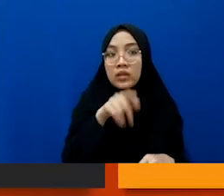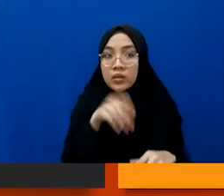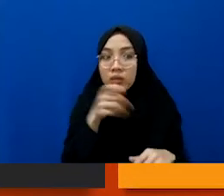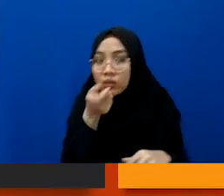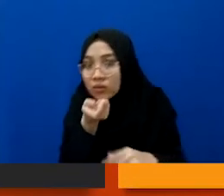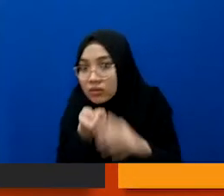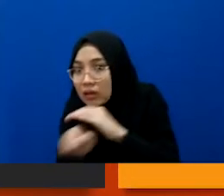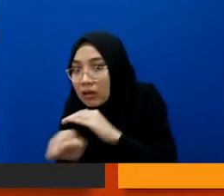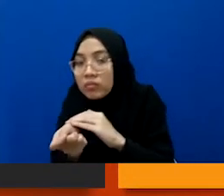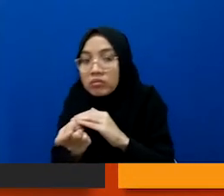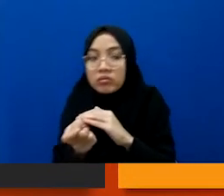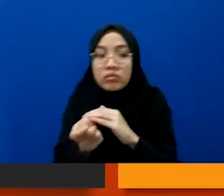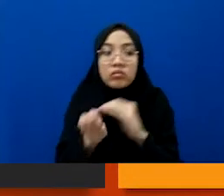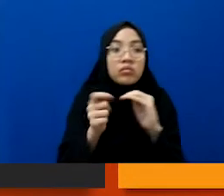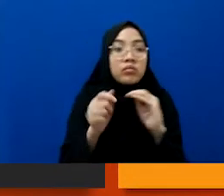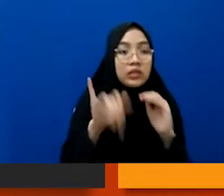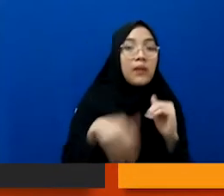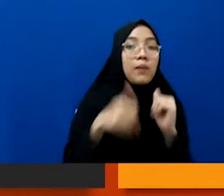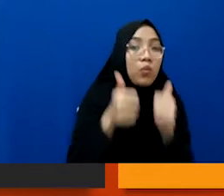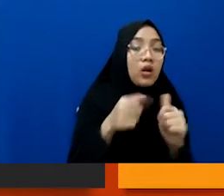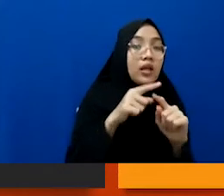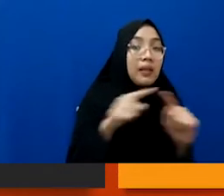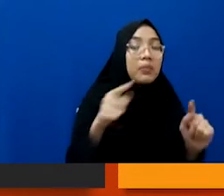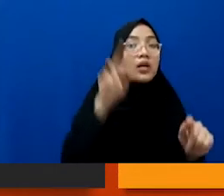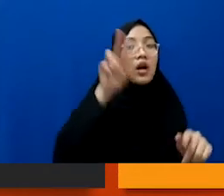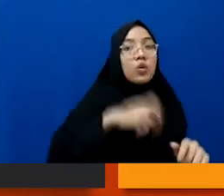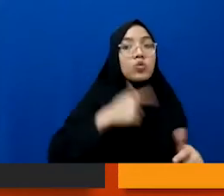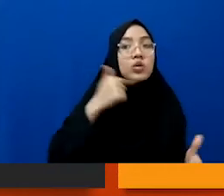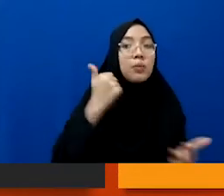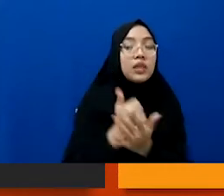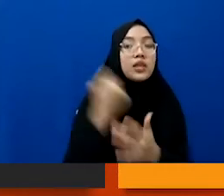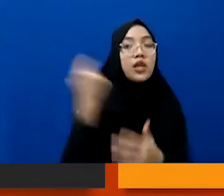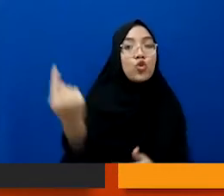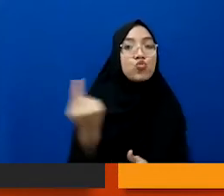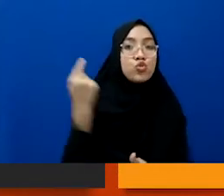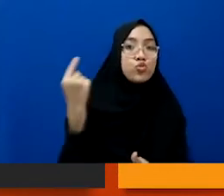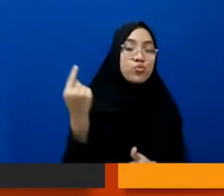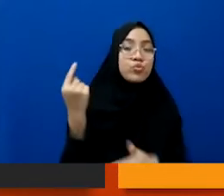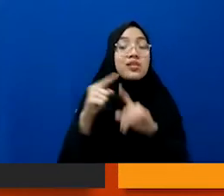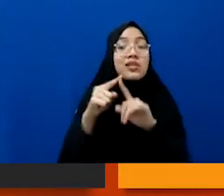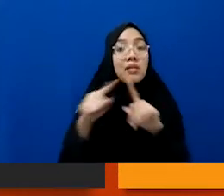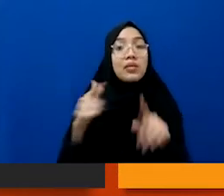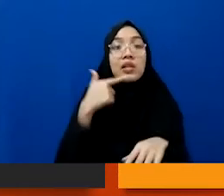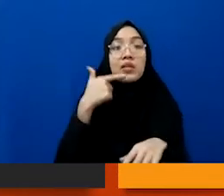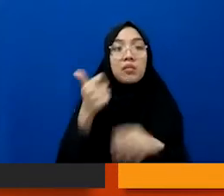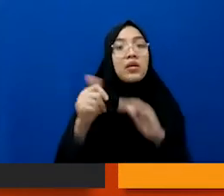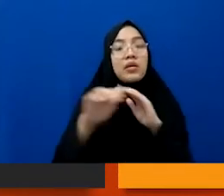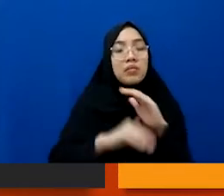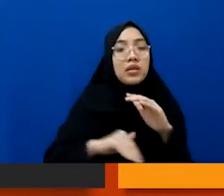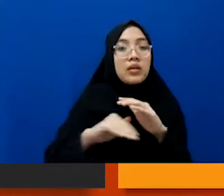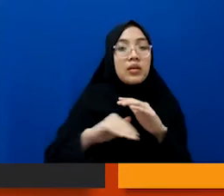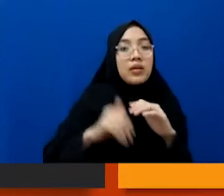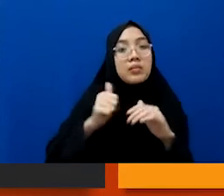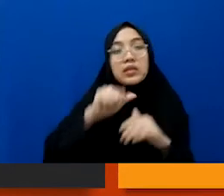dibolehkan asalkan untuk kepentingan umum gitu kan tapi seharusnya memang kalau